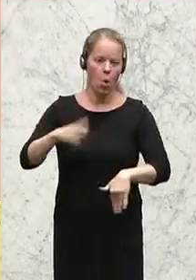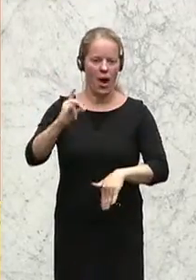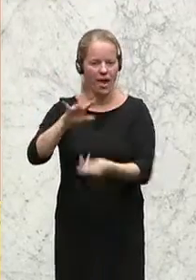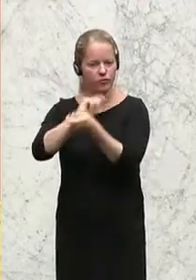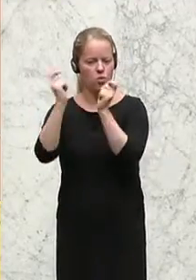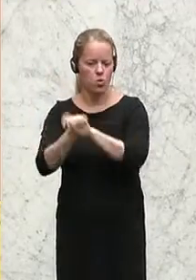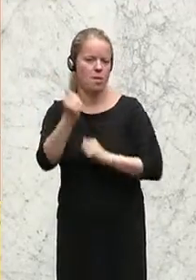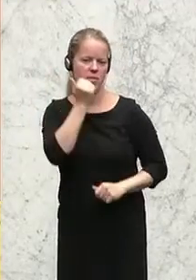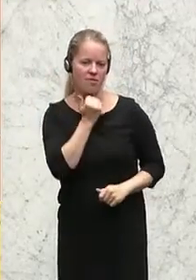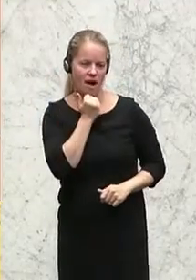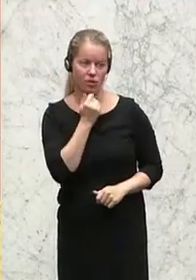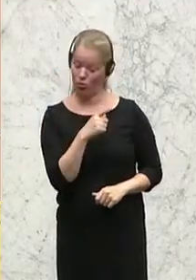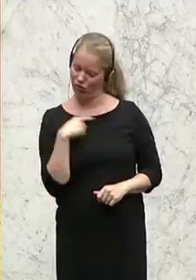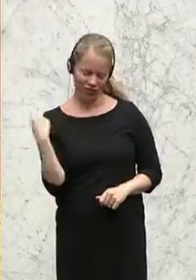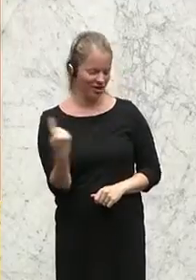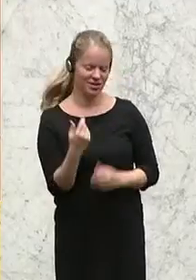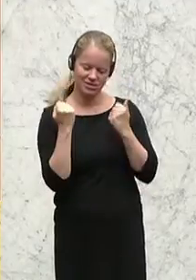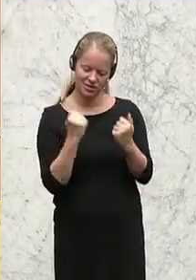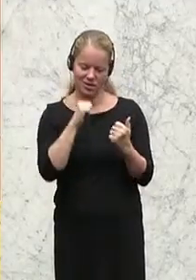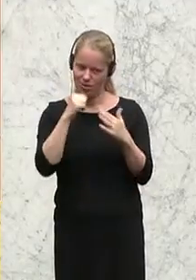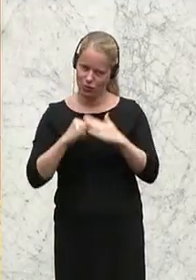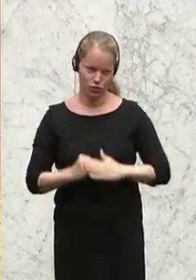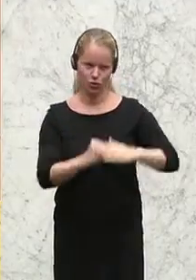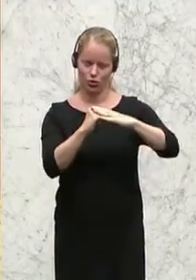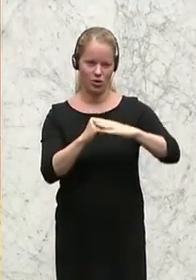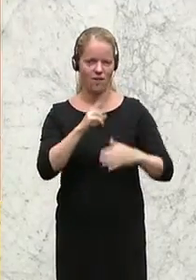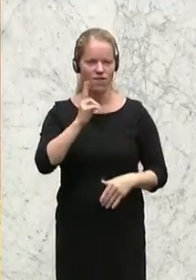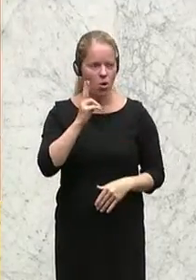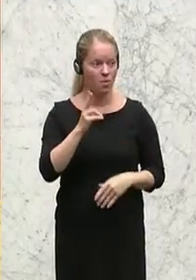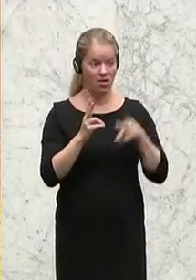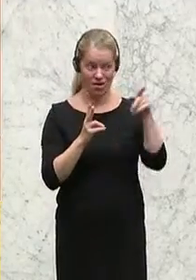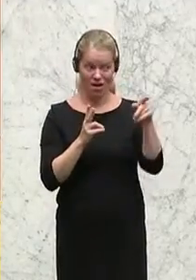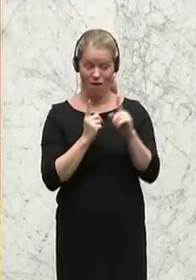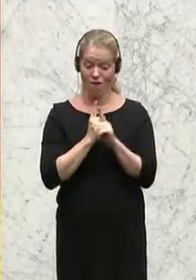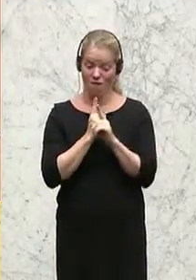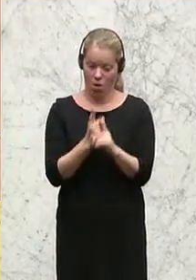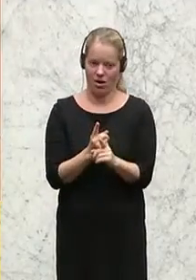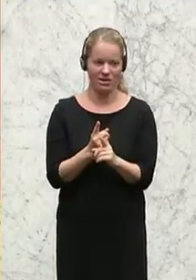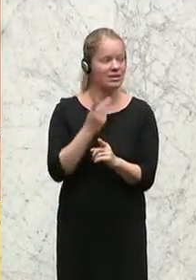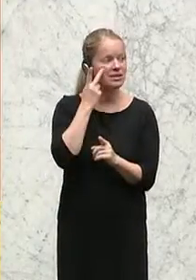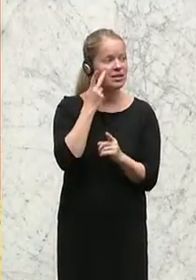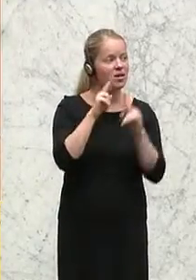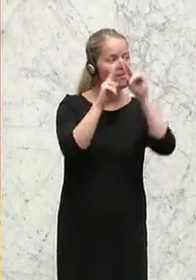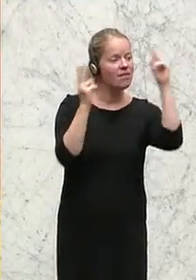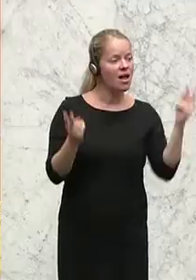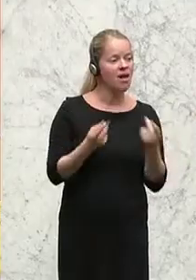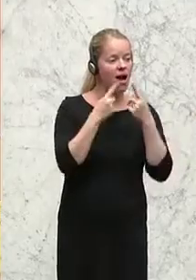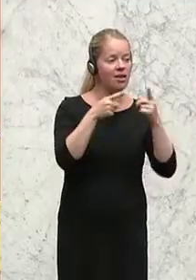spielen wir sicher nicht mit, weil wir die Folgen dieses Neoliberalismus ja weltweit beobachten können.